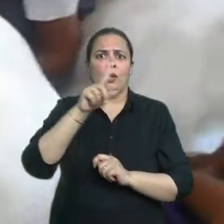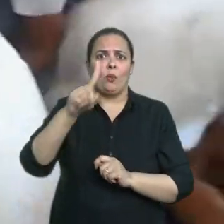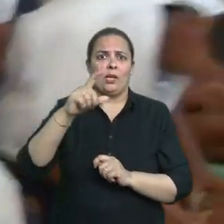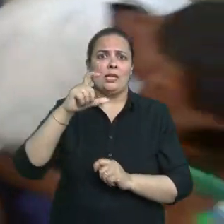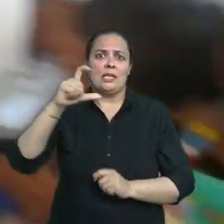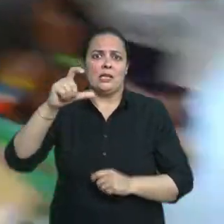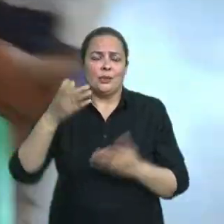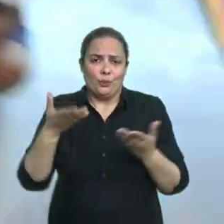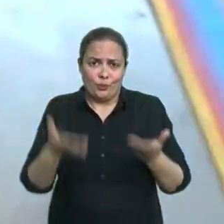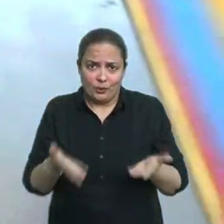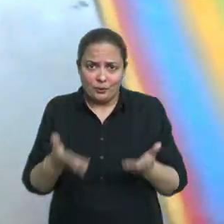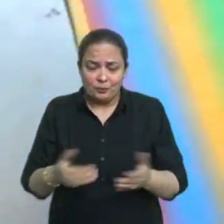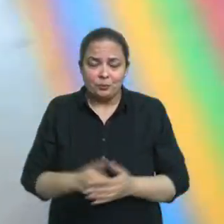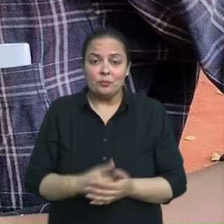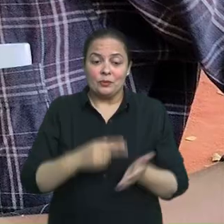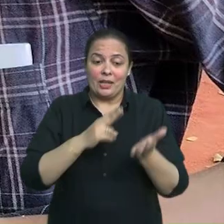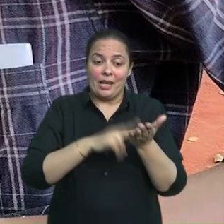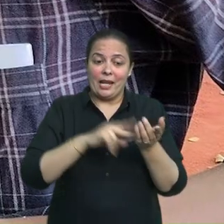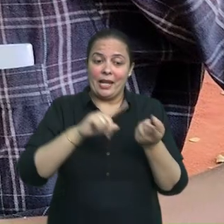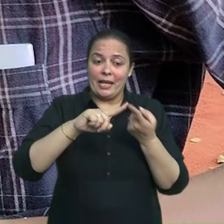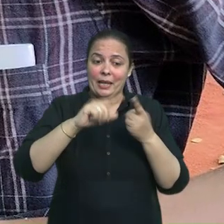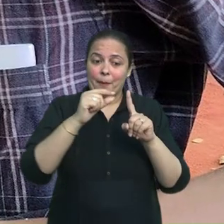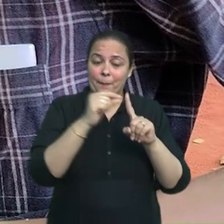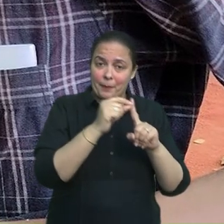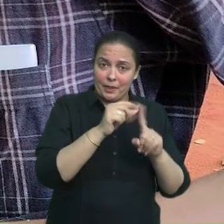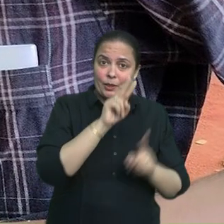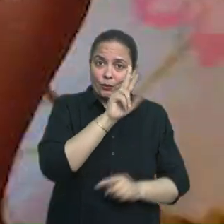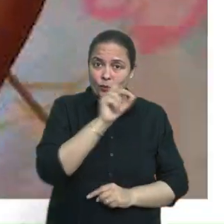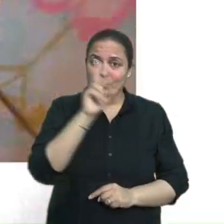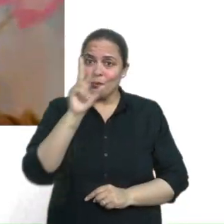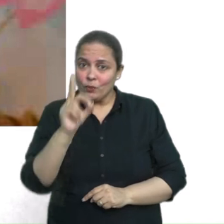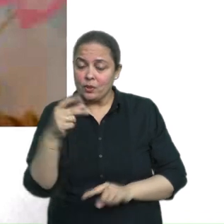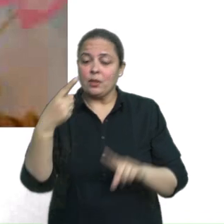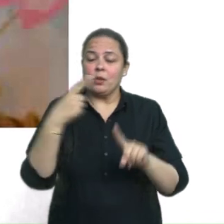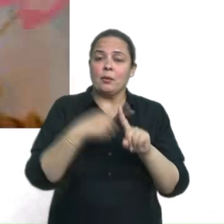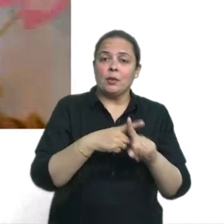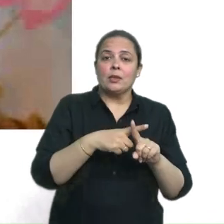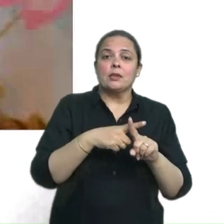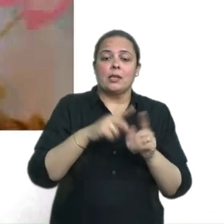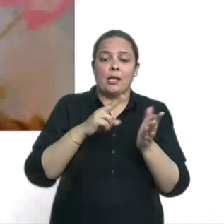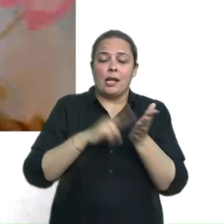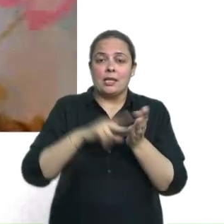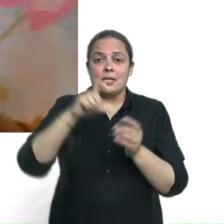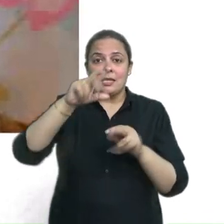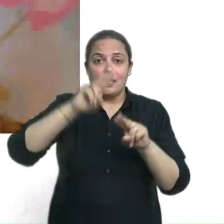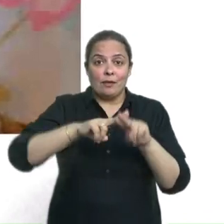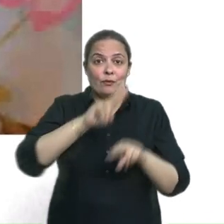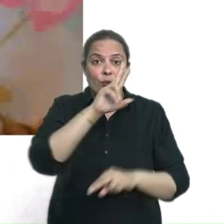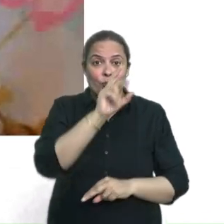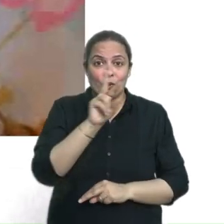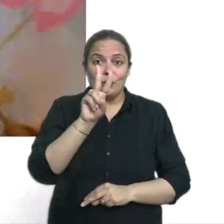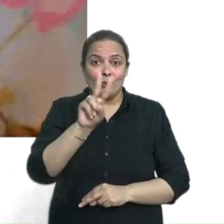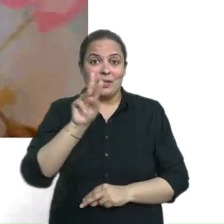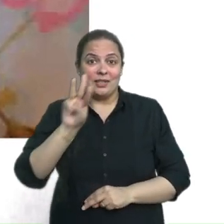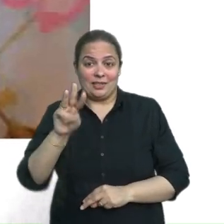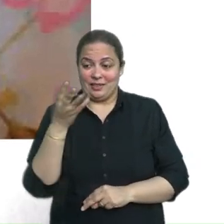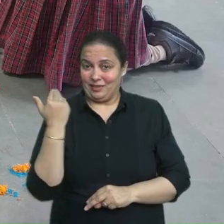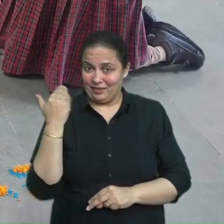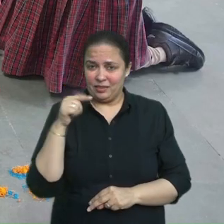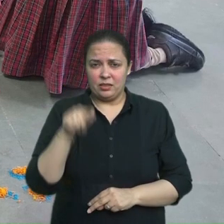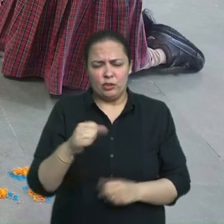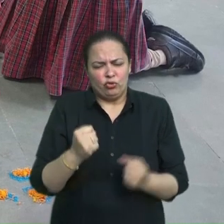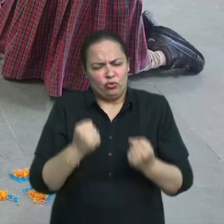साथ साथ अन्य विशे जैसे कला शिक्षा, शारेरिक अमंकल्यान शिक्षा को भी अन्यवारे किया गया है।